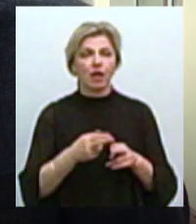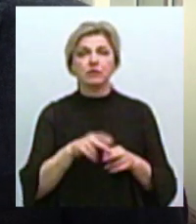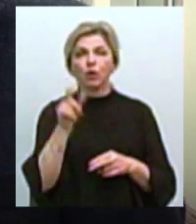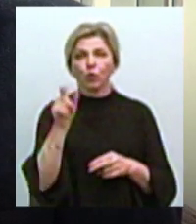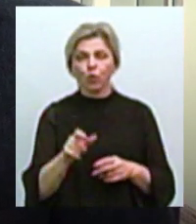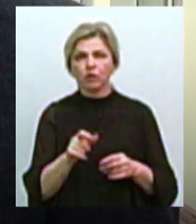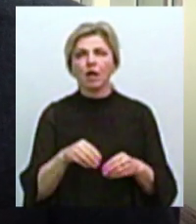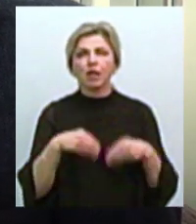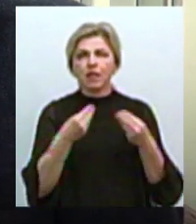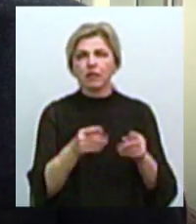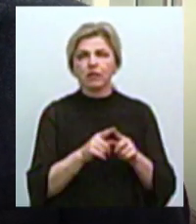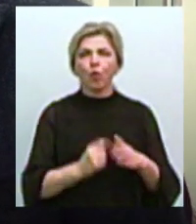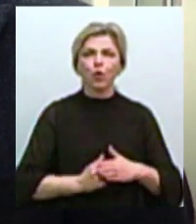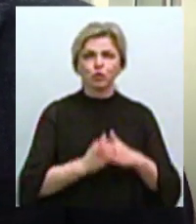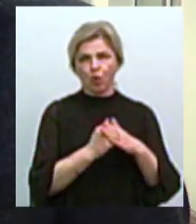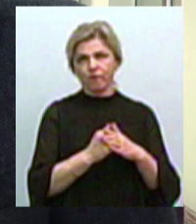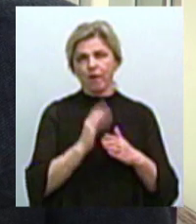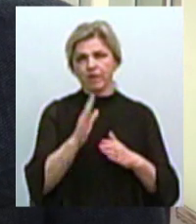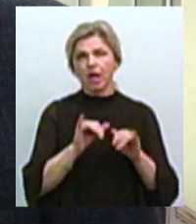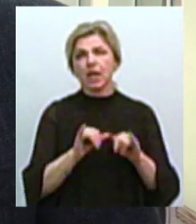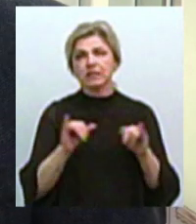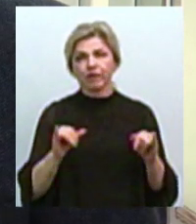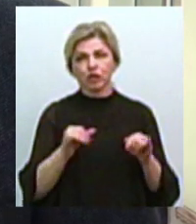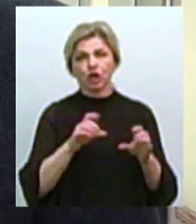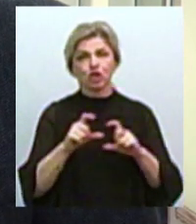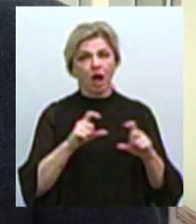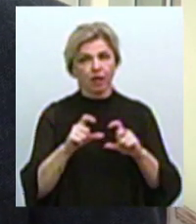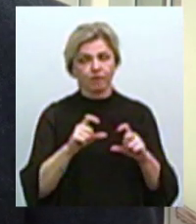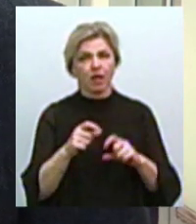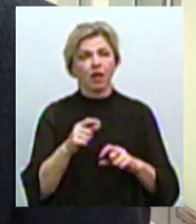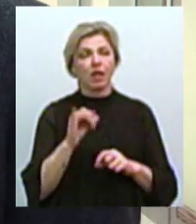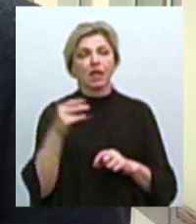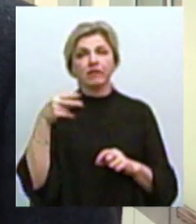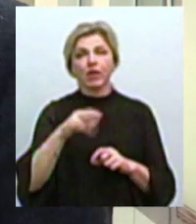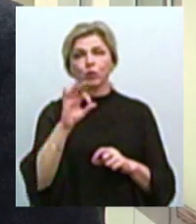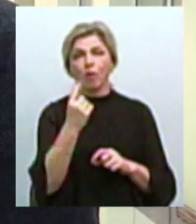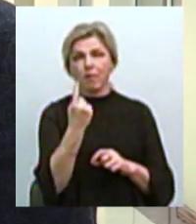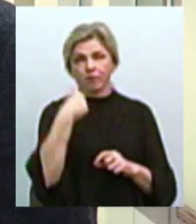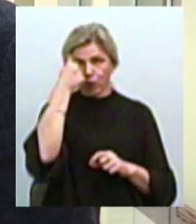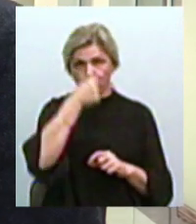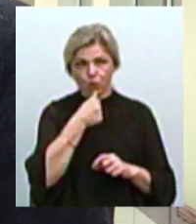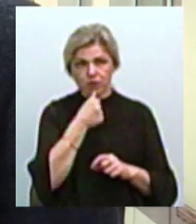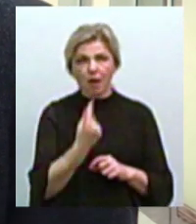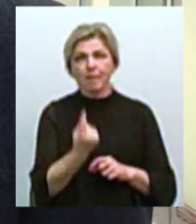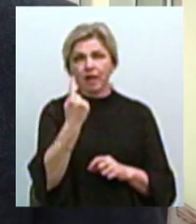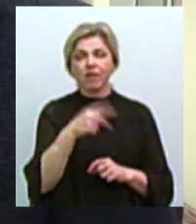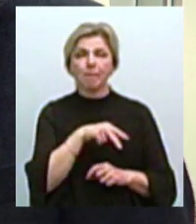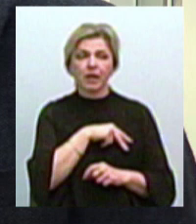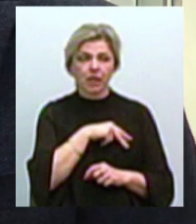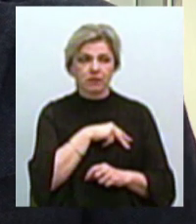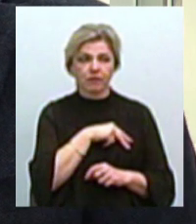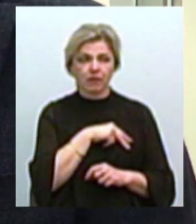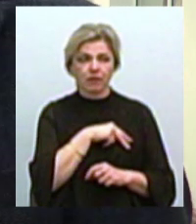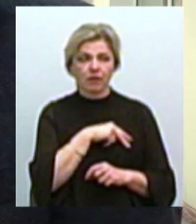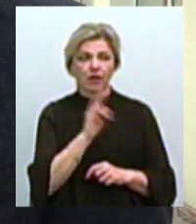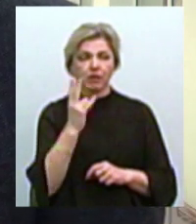розвитку шахів. На той час не бували. Я можу сказати, що у 2001 році першим призом у чемпіонаті Миколаївської